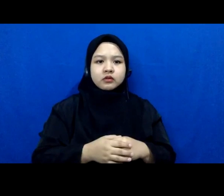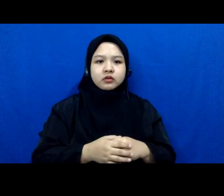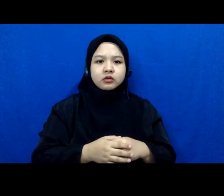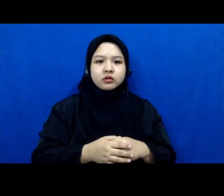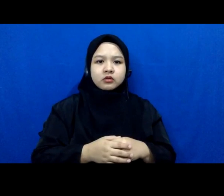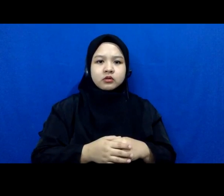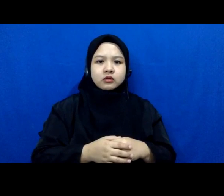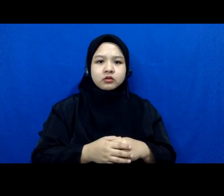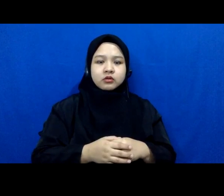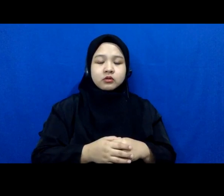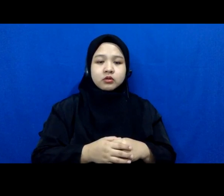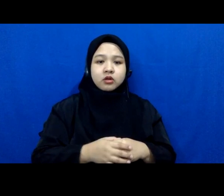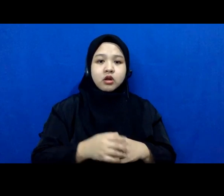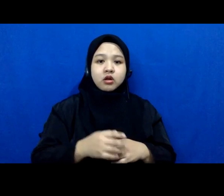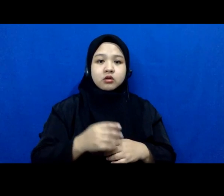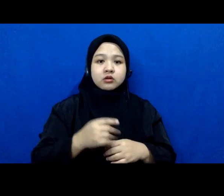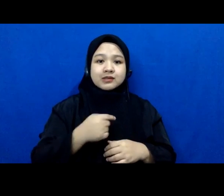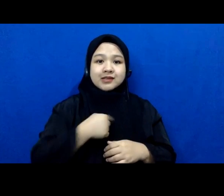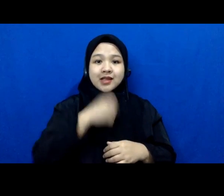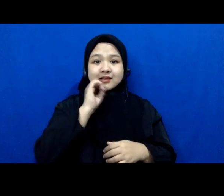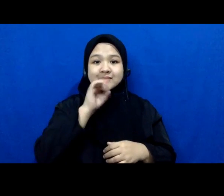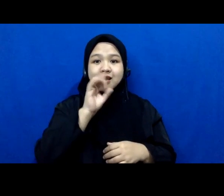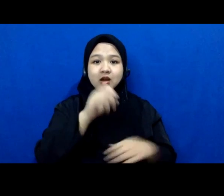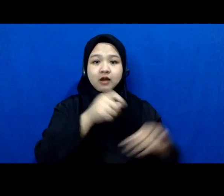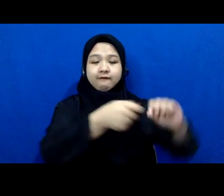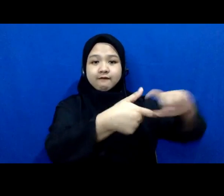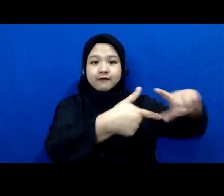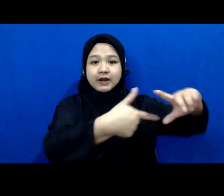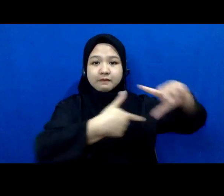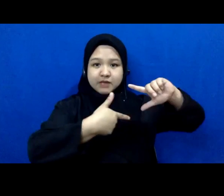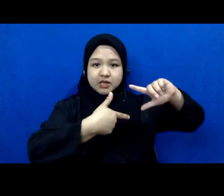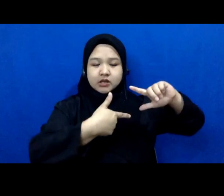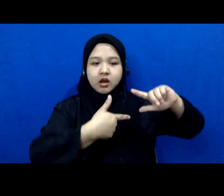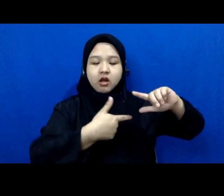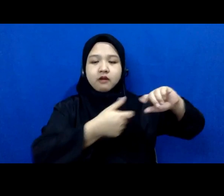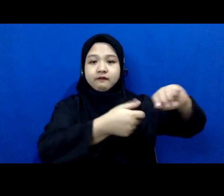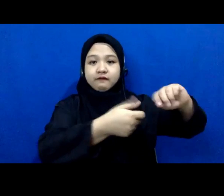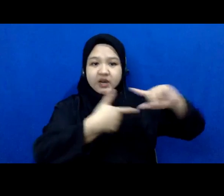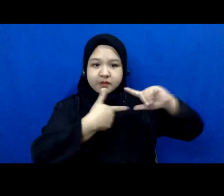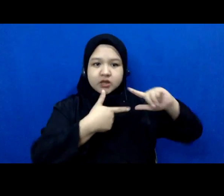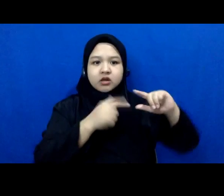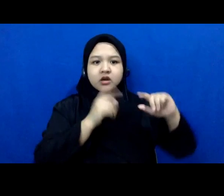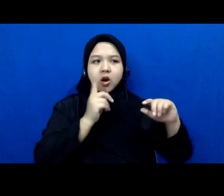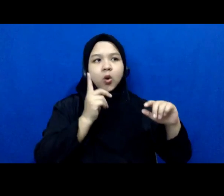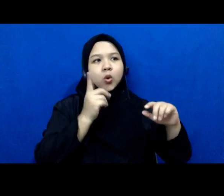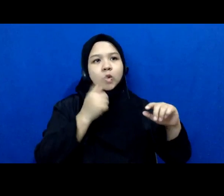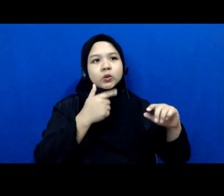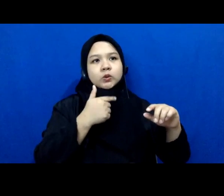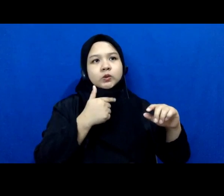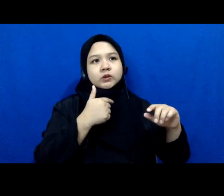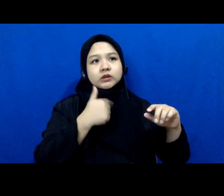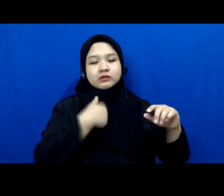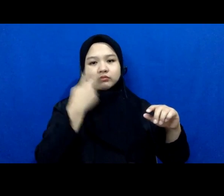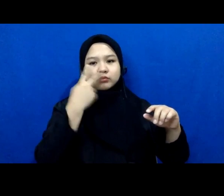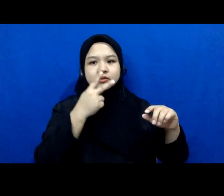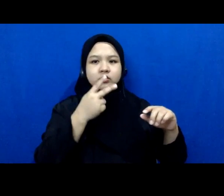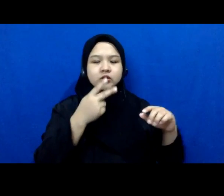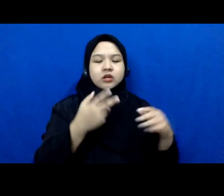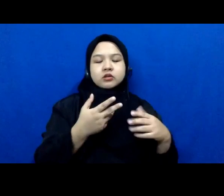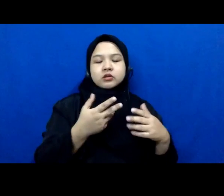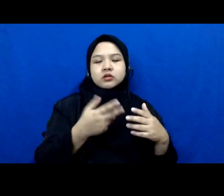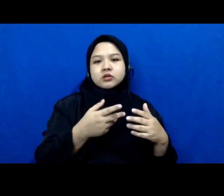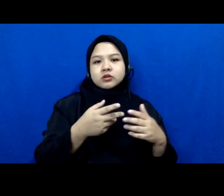framingnya Mbak kalau boleh saya sarankan apa namanya kalau boleh saya sarankan framing untuk outline atau apalah ya